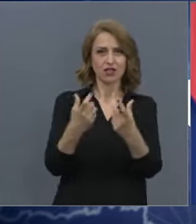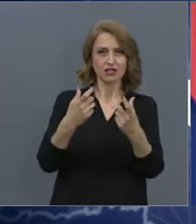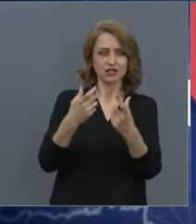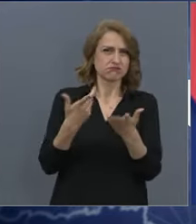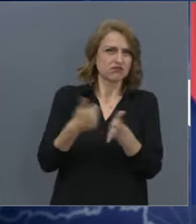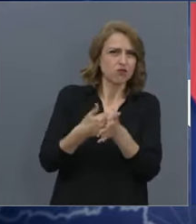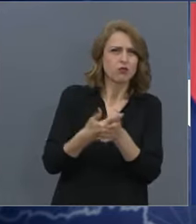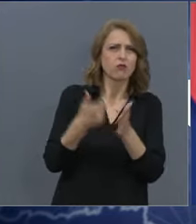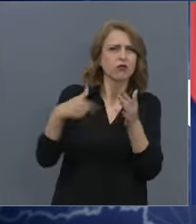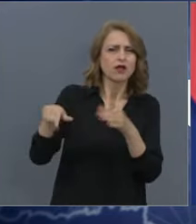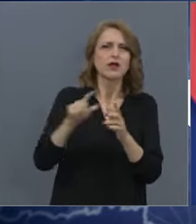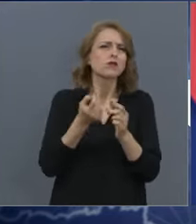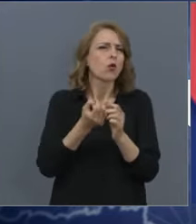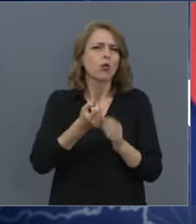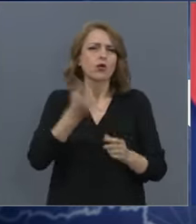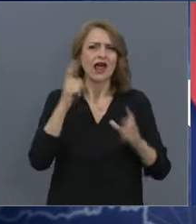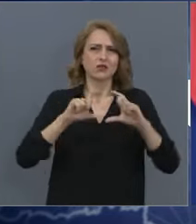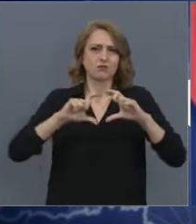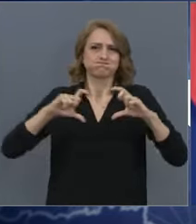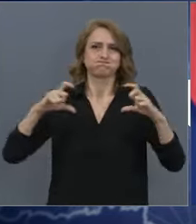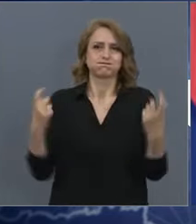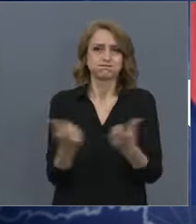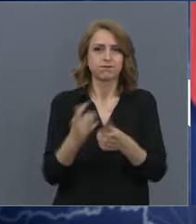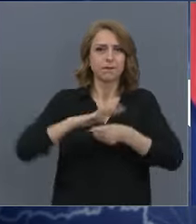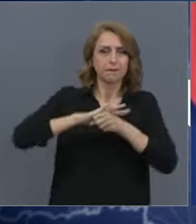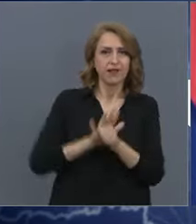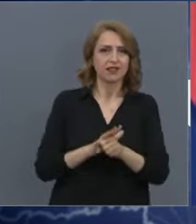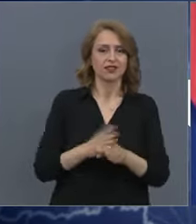капацитет от спомен. Имам, има тук спортни журналисти.